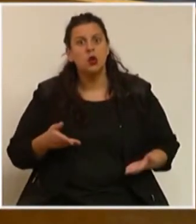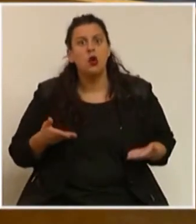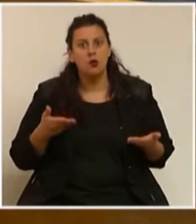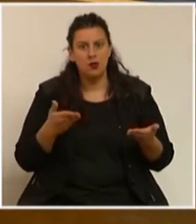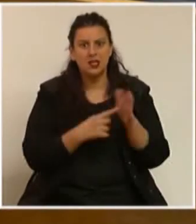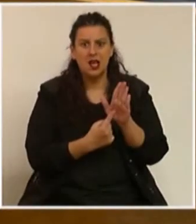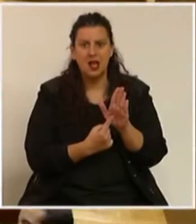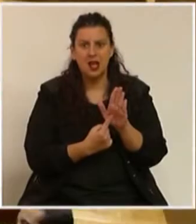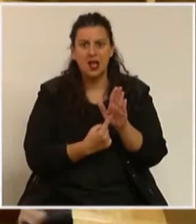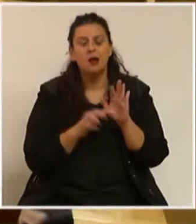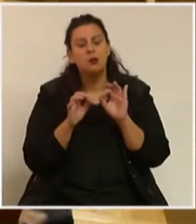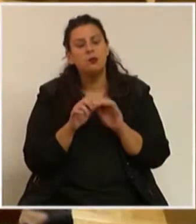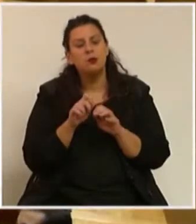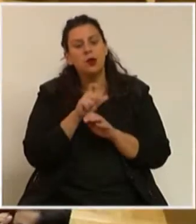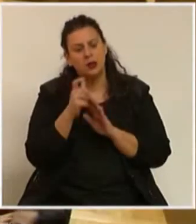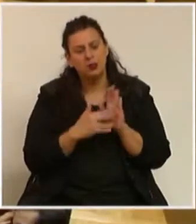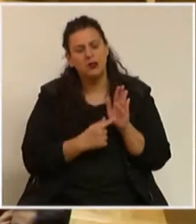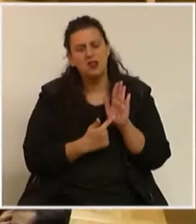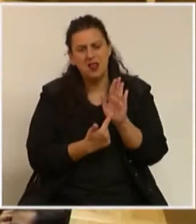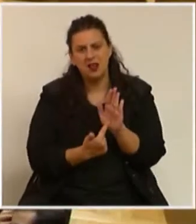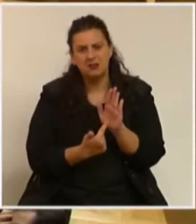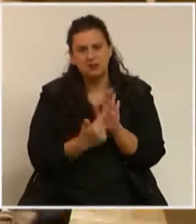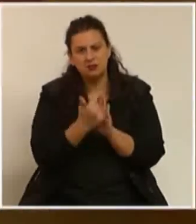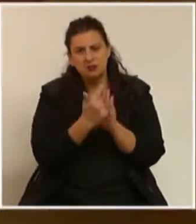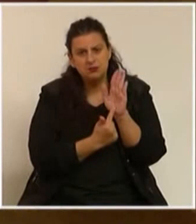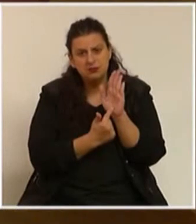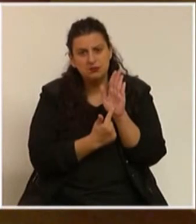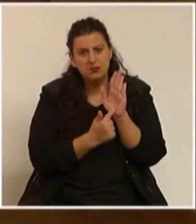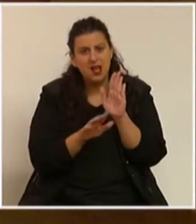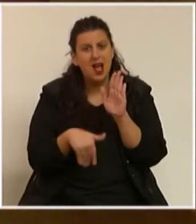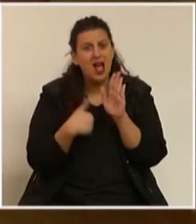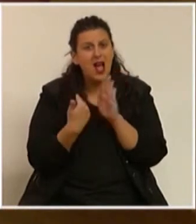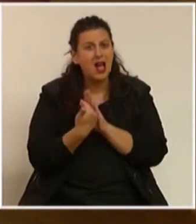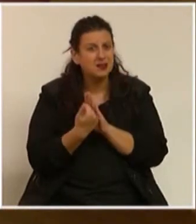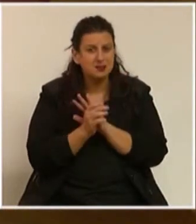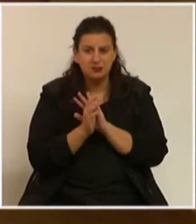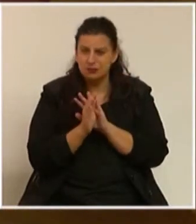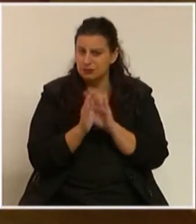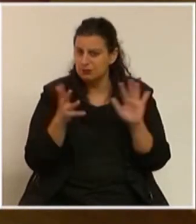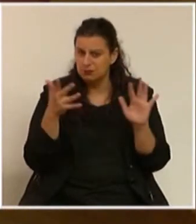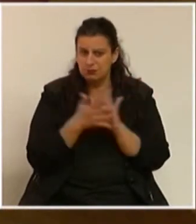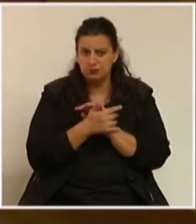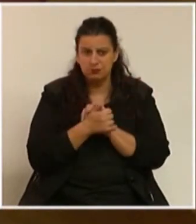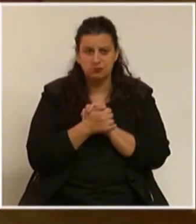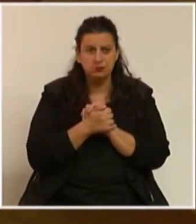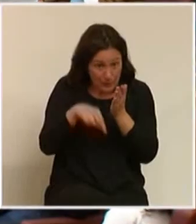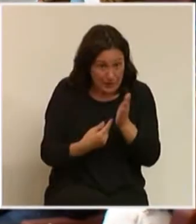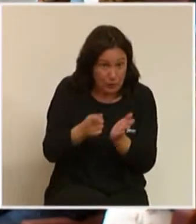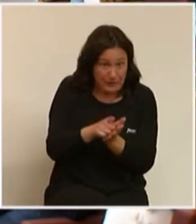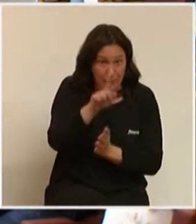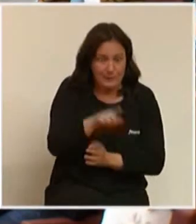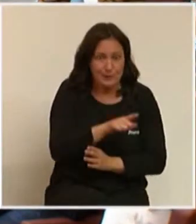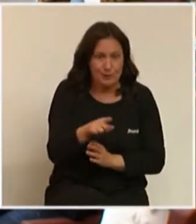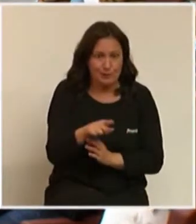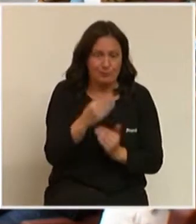por la comunitat valenciana. Hasta que se hiele el infierno. A la sessió de control d'aquest dijous sí que ha assistit Chimo